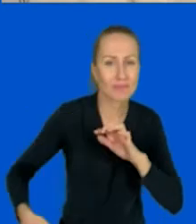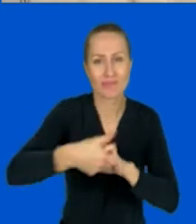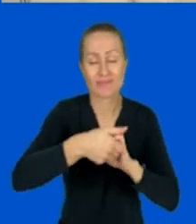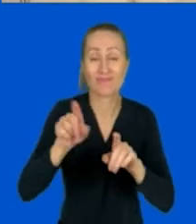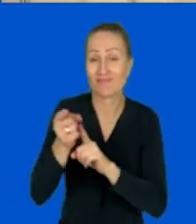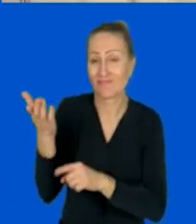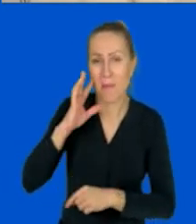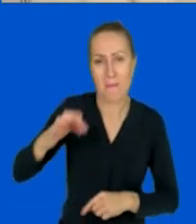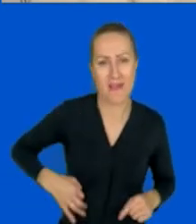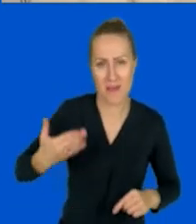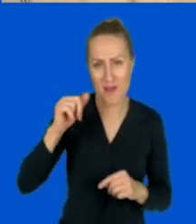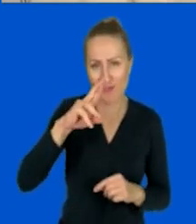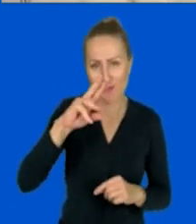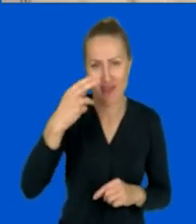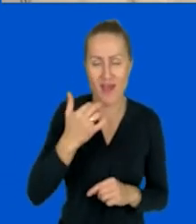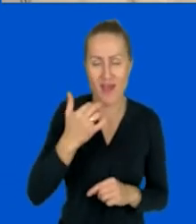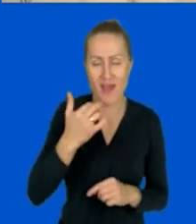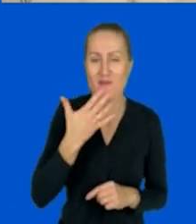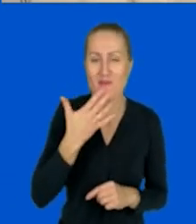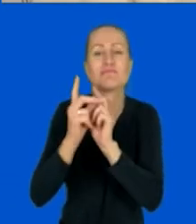Pani Marzena mówi po prostu, żeby pogadać.